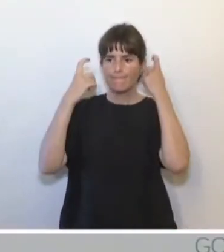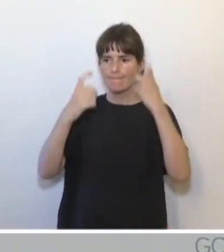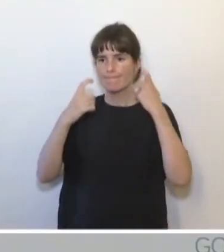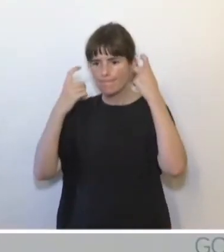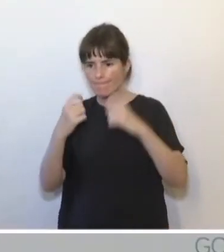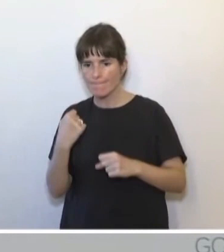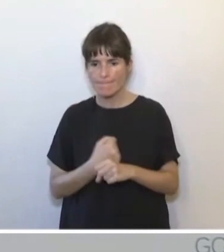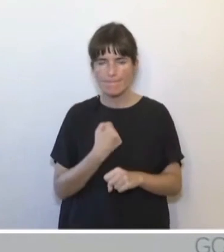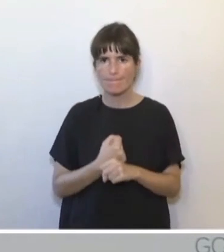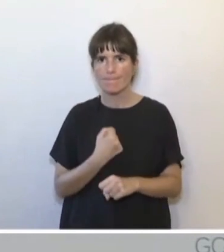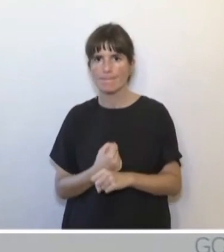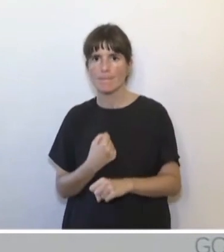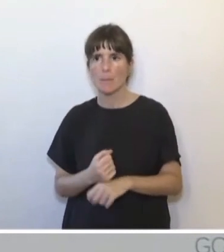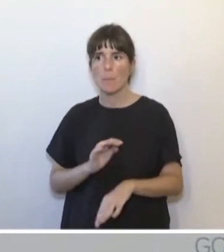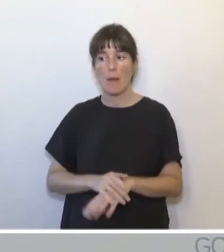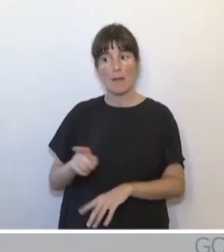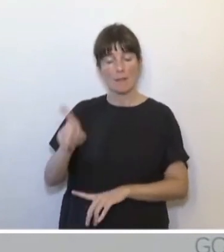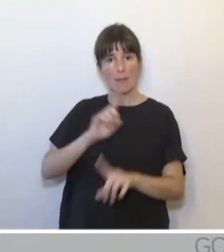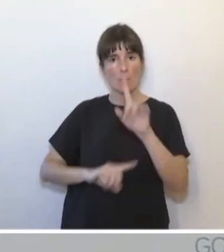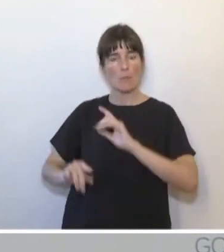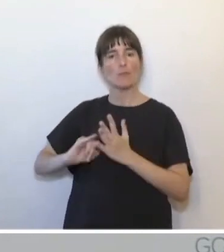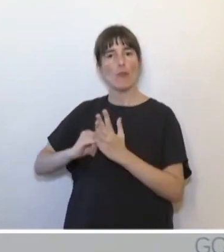abordar aquesta qüestió.